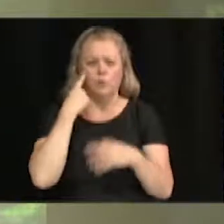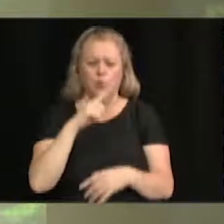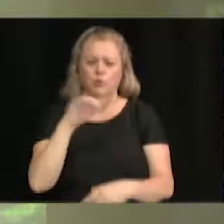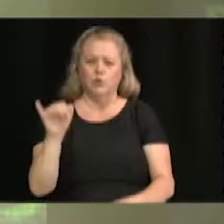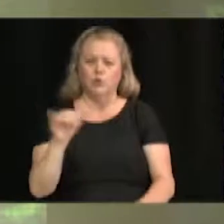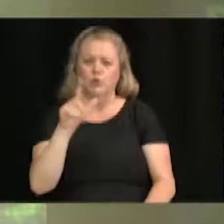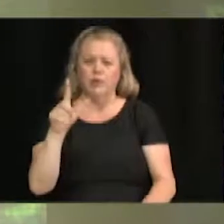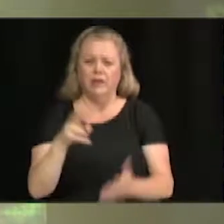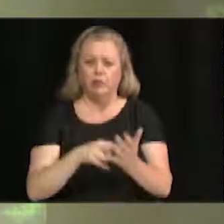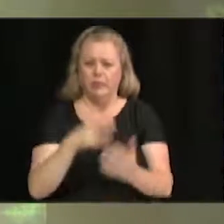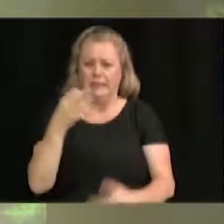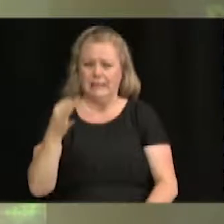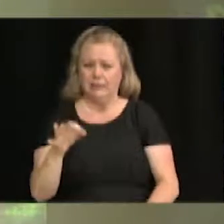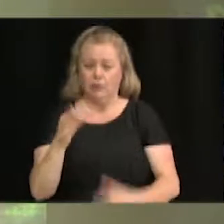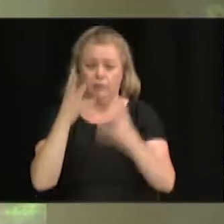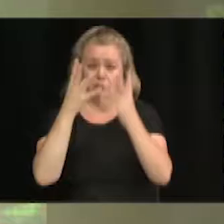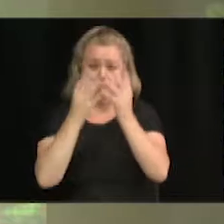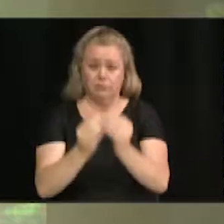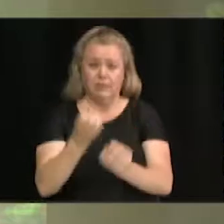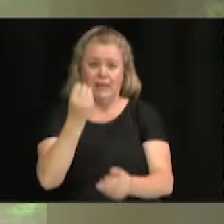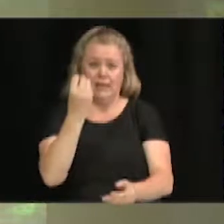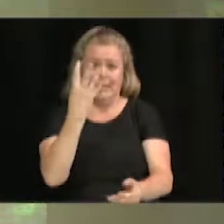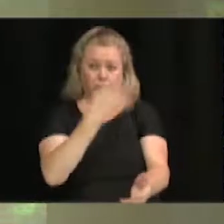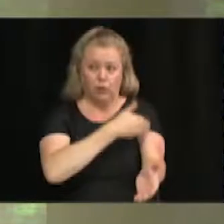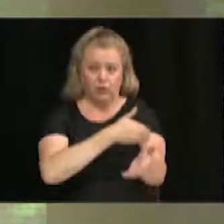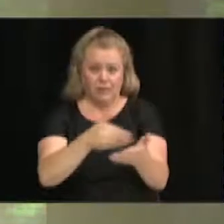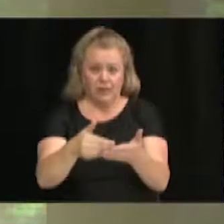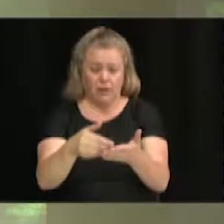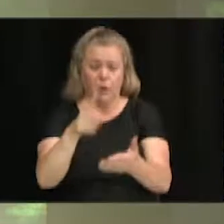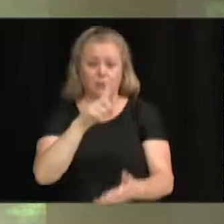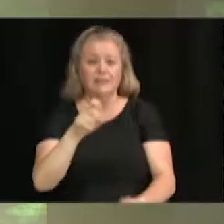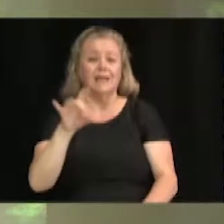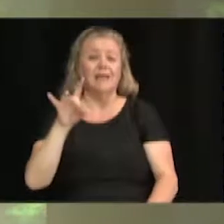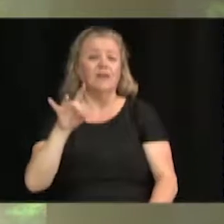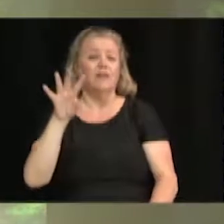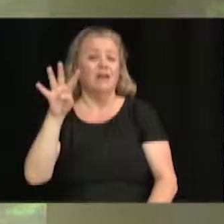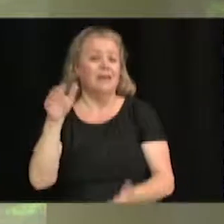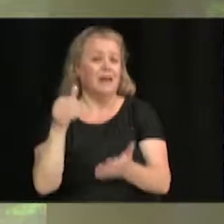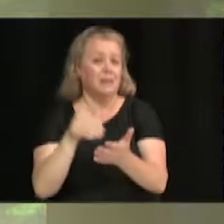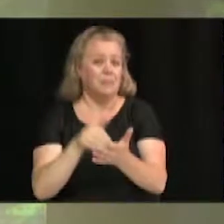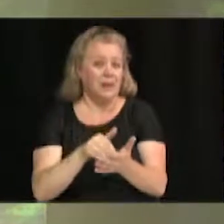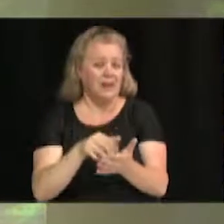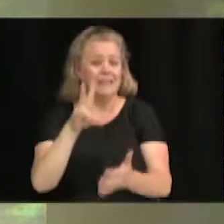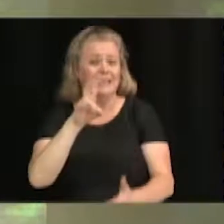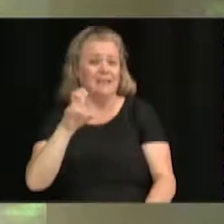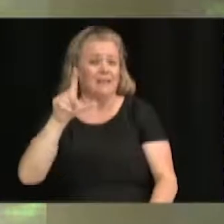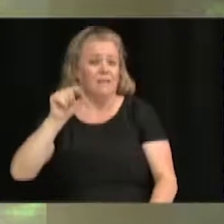totalisant 14 184 723 $ et 50 sous.